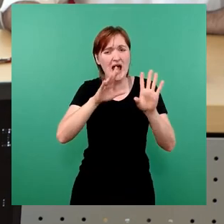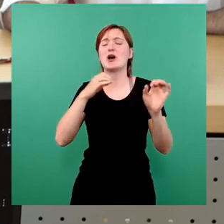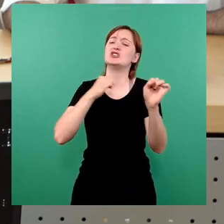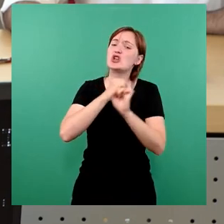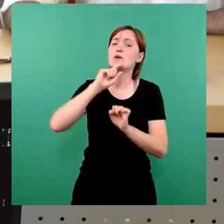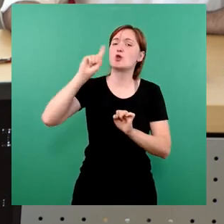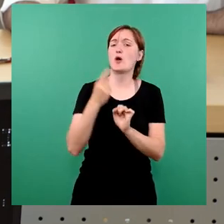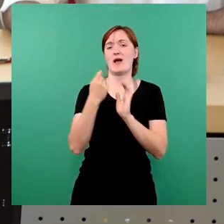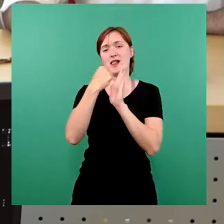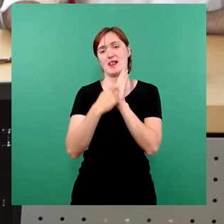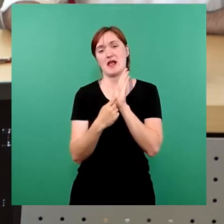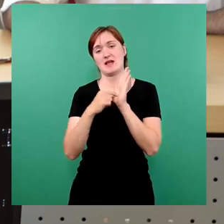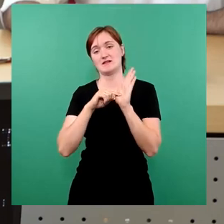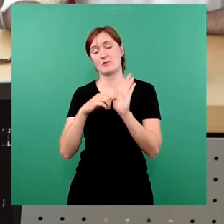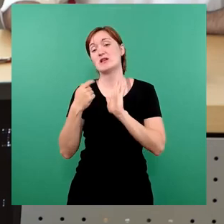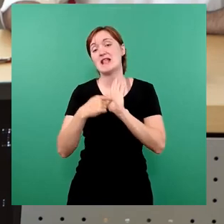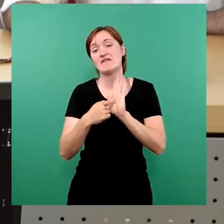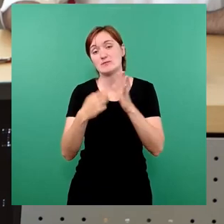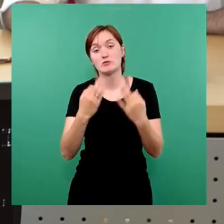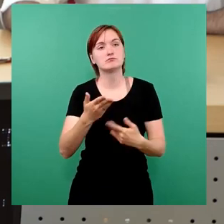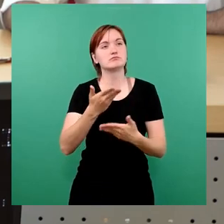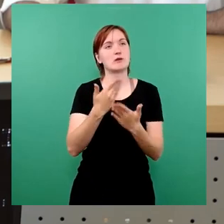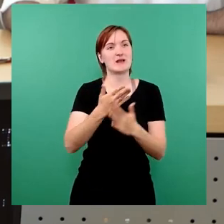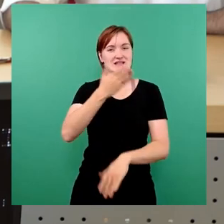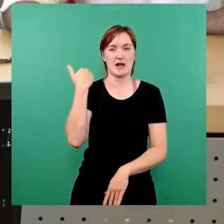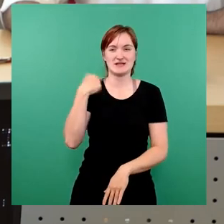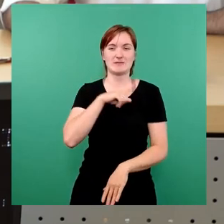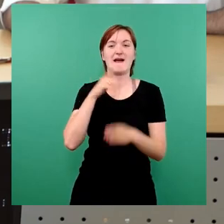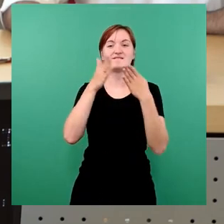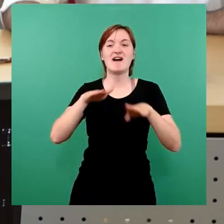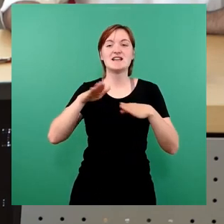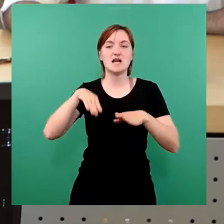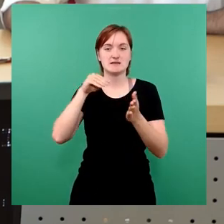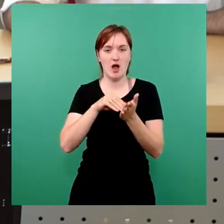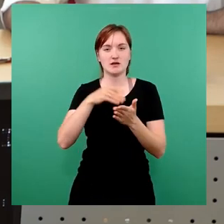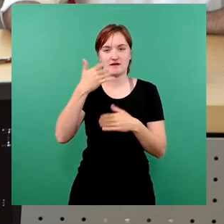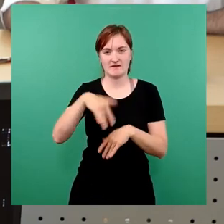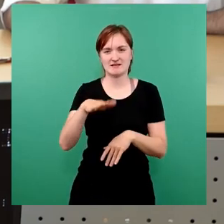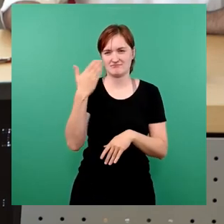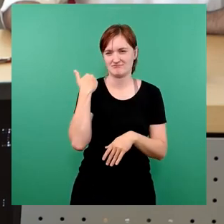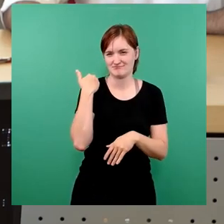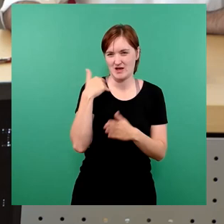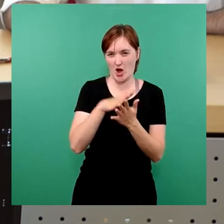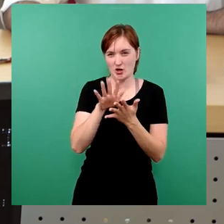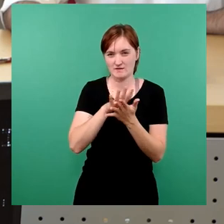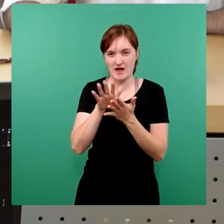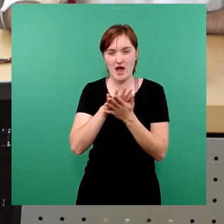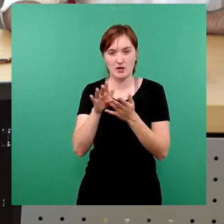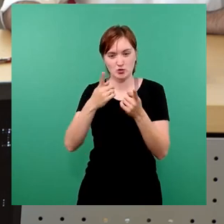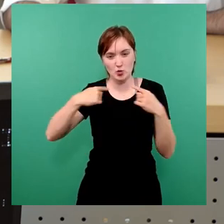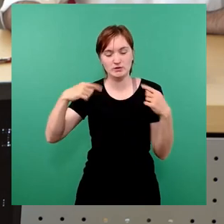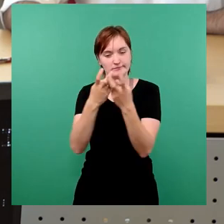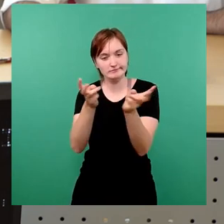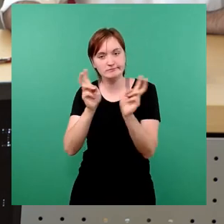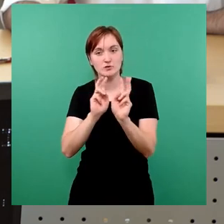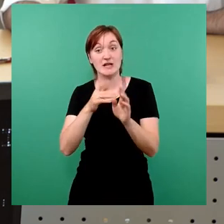auch nachweisen, ganz schlimm. Ich habe selber bei mir auf dem Weihnachtsmarkt jetzt das erste Mal, das war dann in der Auswertungsrunde in diesem Jahr gewesen. Ja, da wurde ich